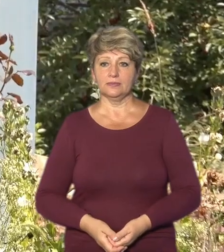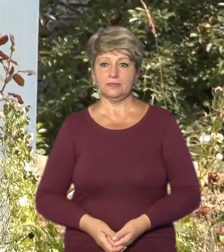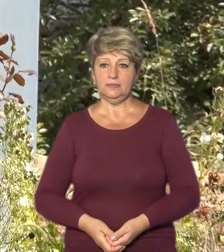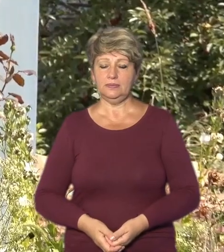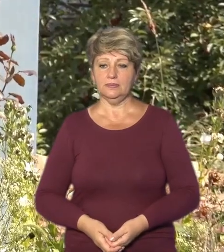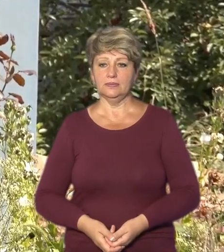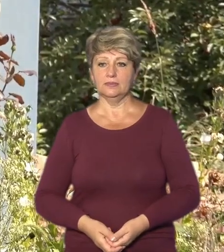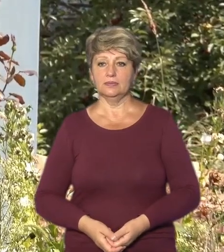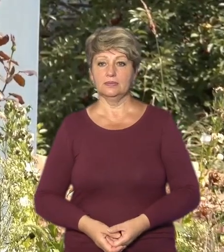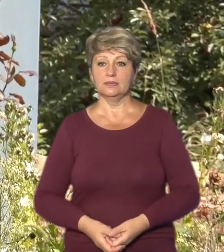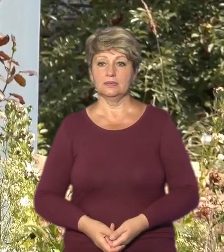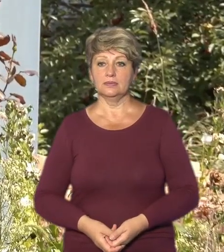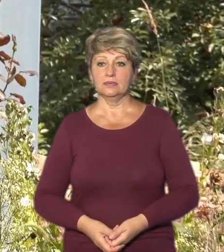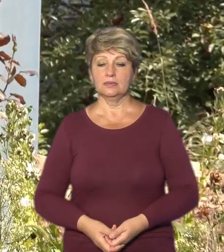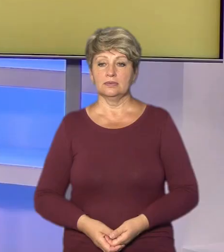Суспільному, Черкаси.